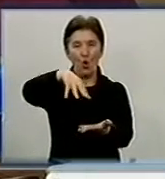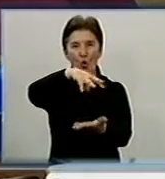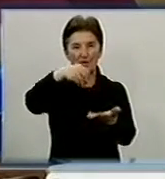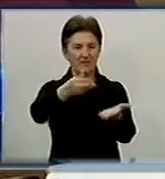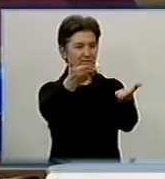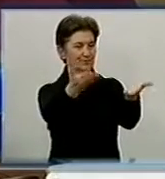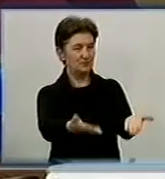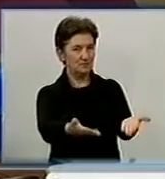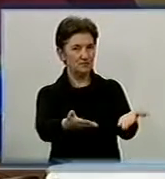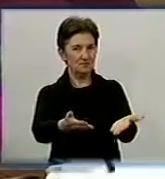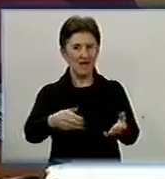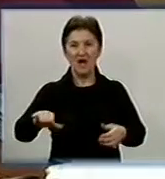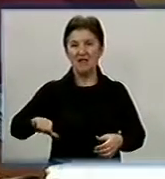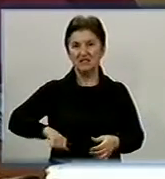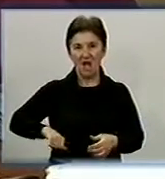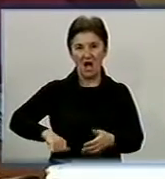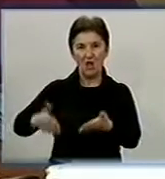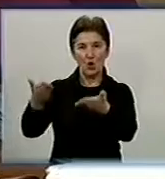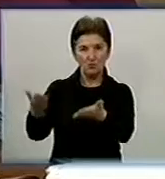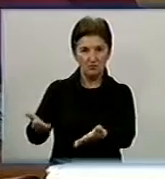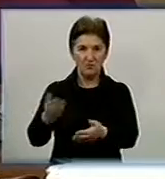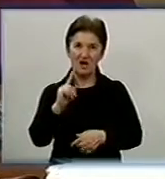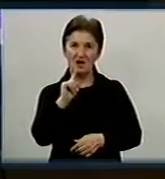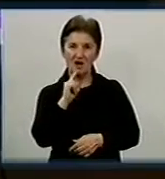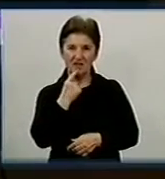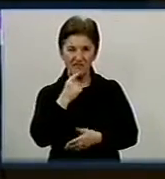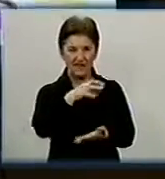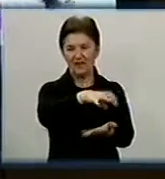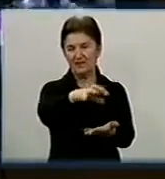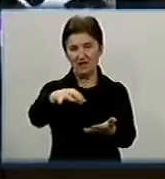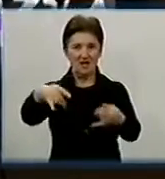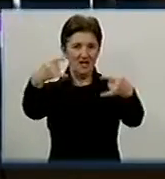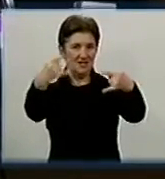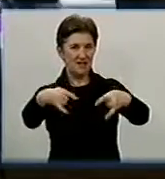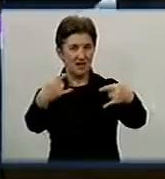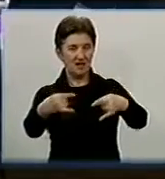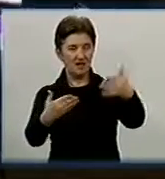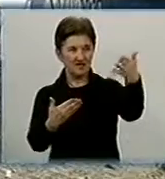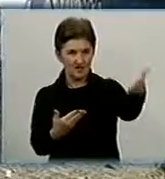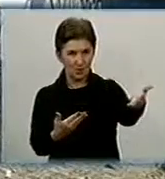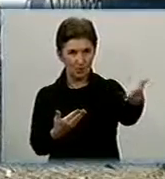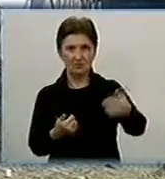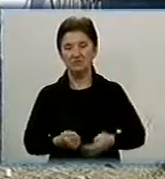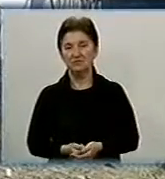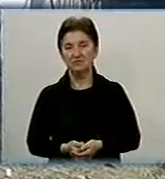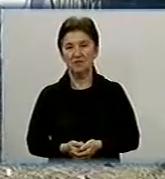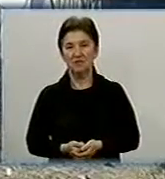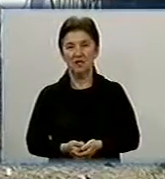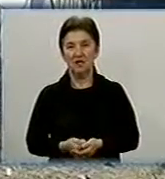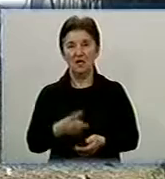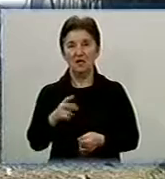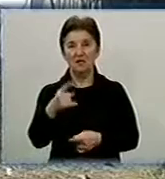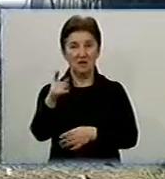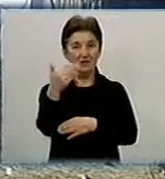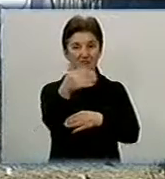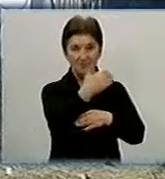хліб, сало, конфети, включений телевізор на каналі М1. Зважаючи на встромлені прапори і